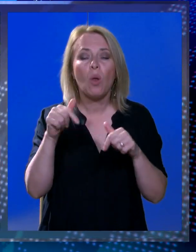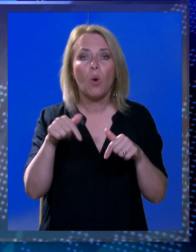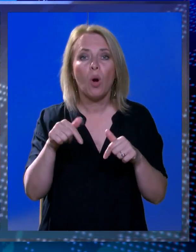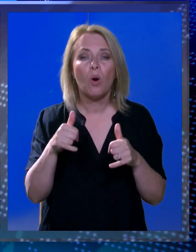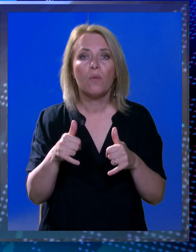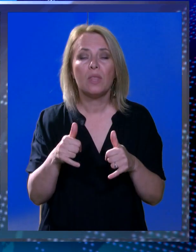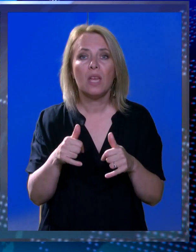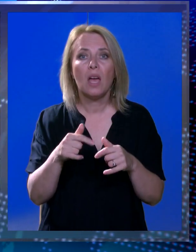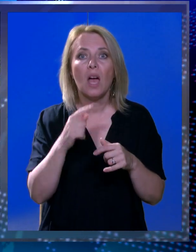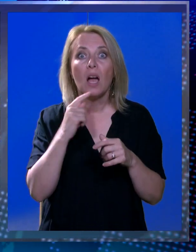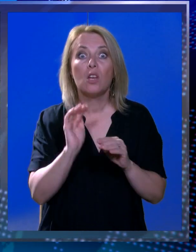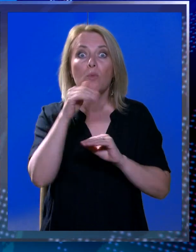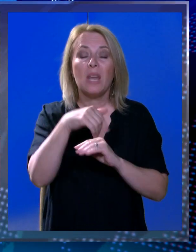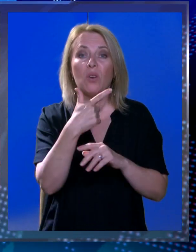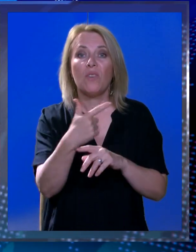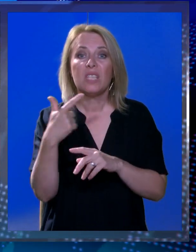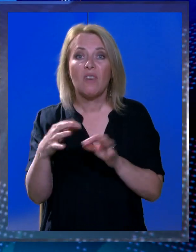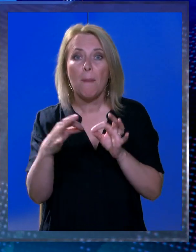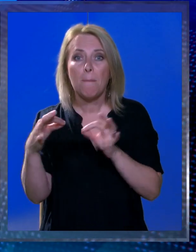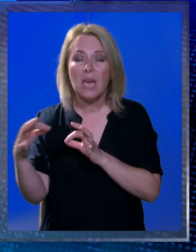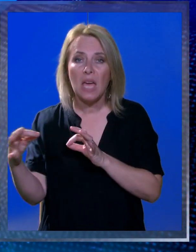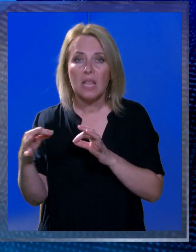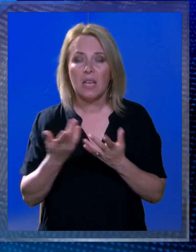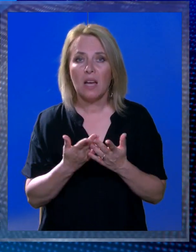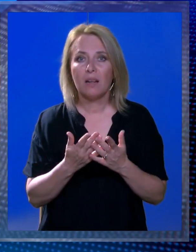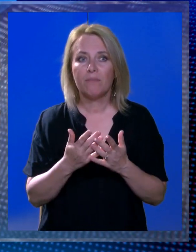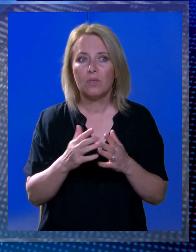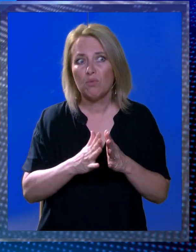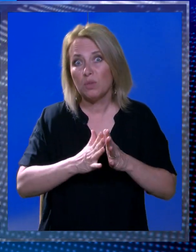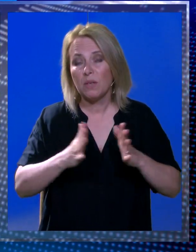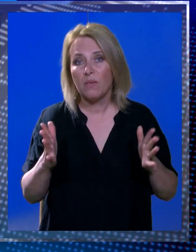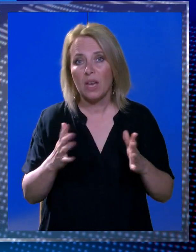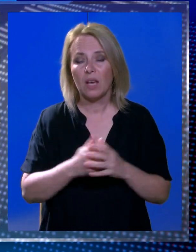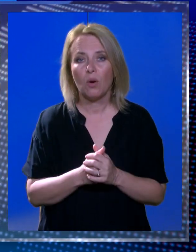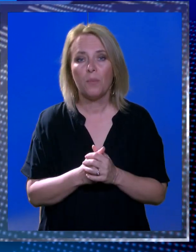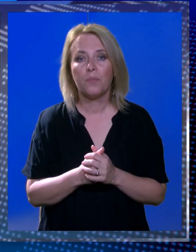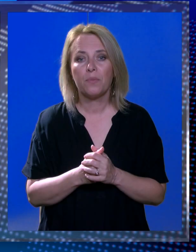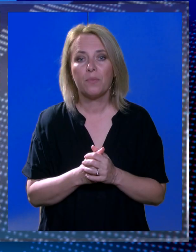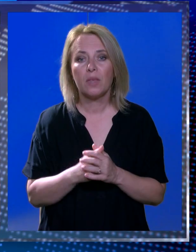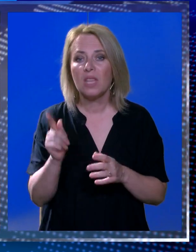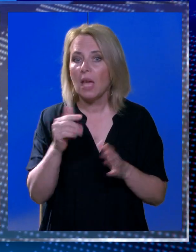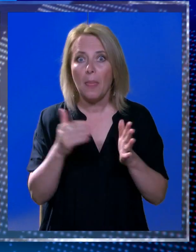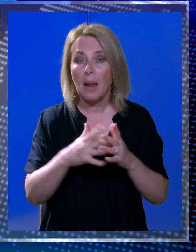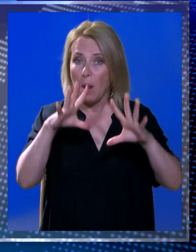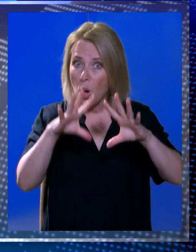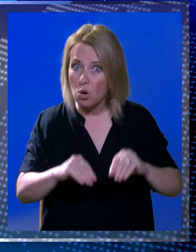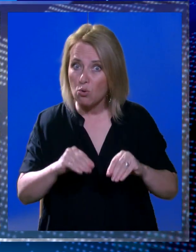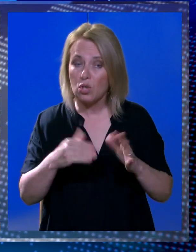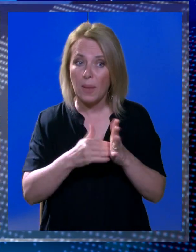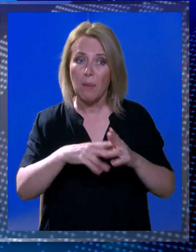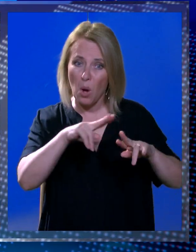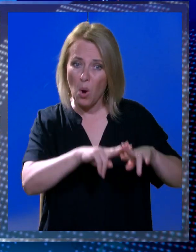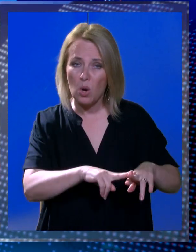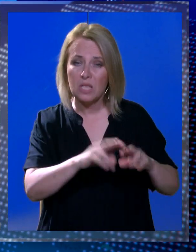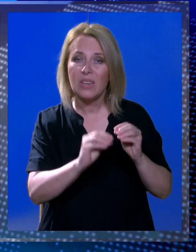ovdje. Kažu da je elit preko 22,5 metra, možda će to uvisljeno biti rogobat. Što da vam kažem? Nije trebalo rušiti,